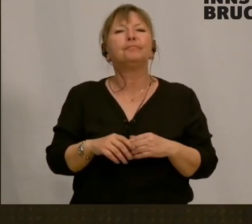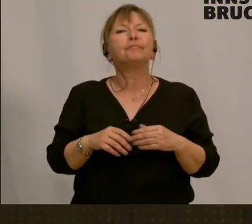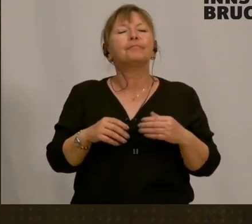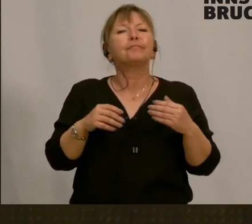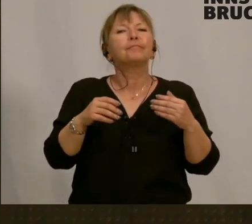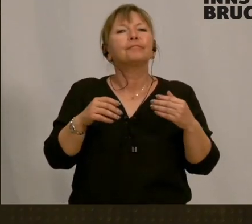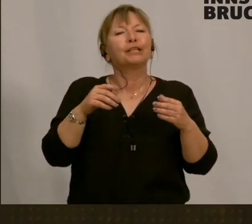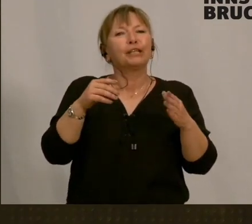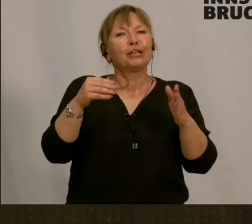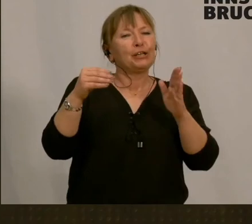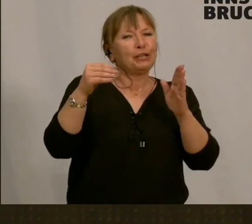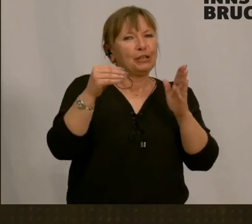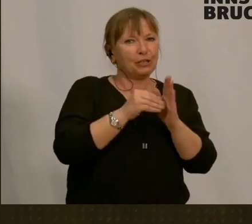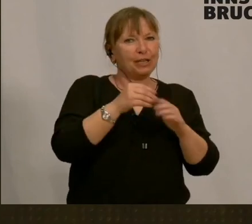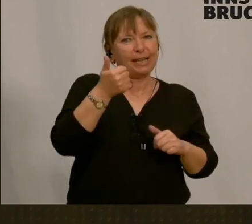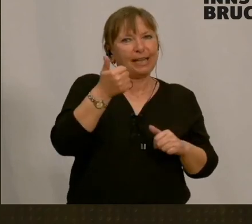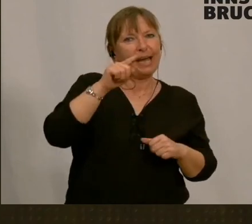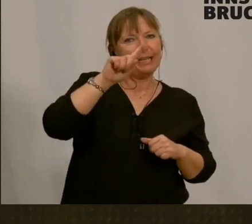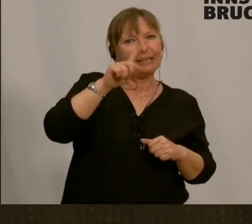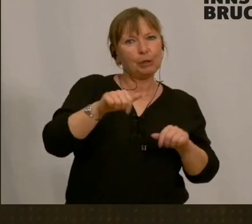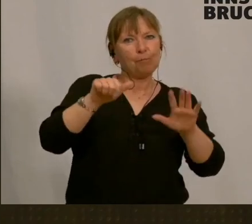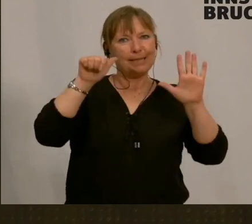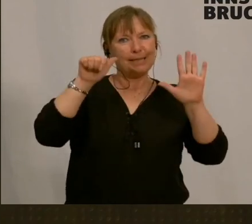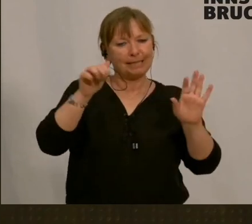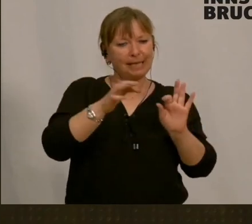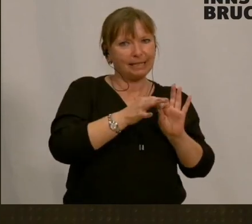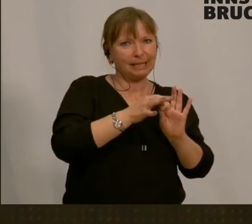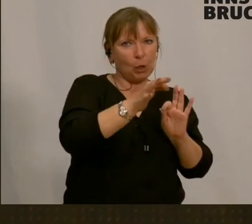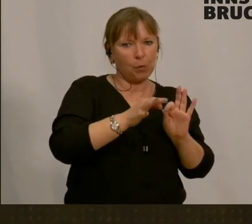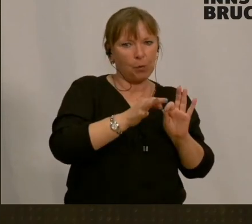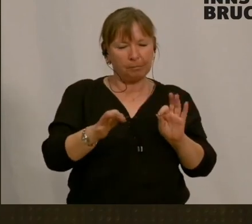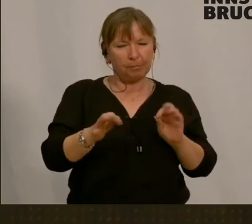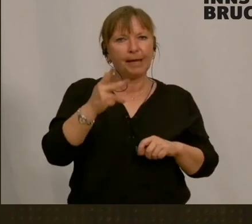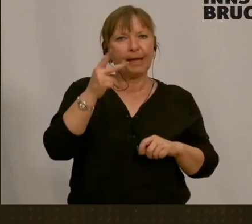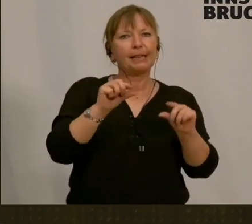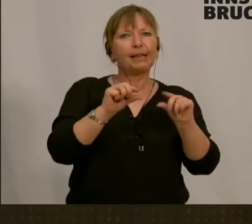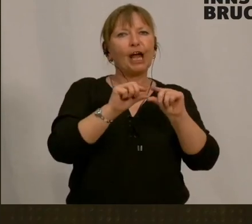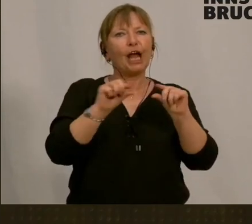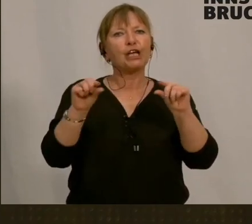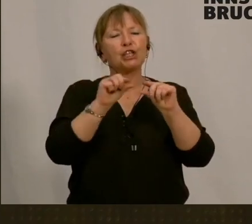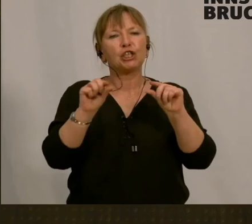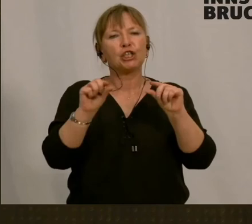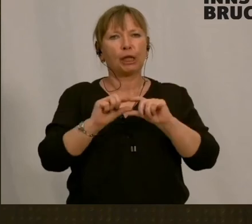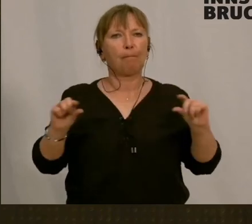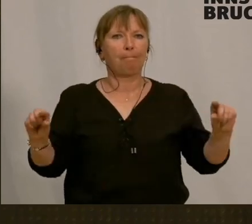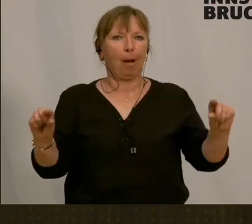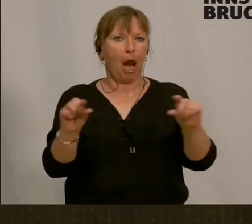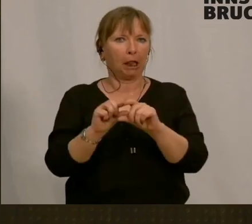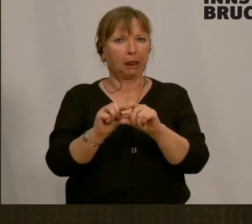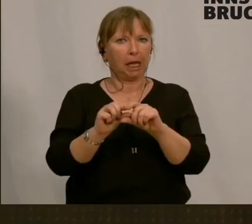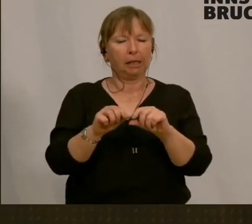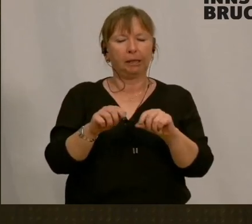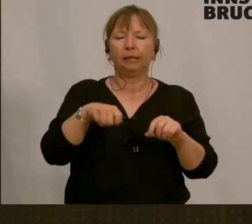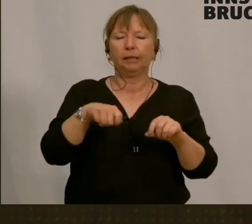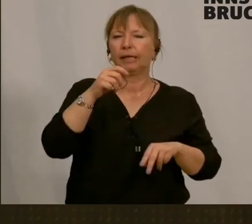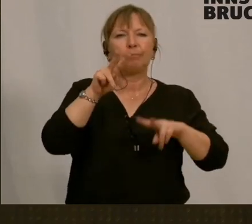Es steht drinnen, 1,6 Quadratmeter Dreischichtplatte. Ich habe eine durchschnittliche Platten hergenommen. Es gibt unterschiedliche Qualitäten.